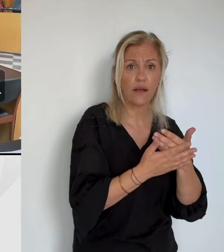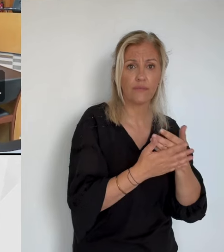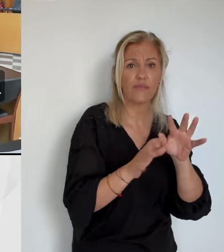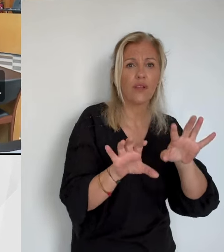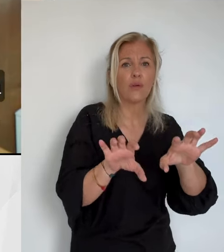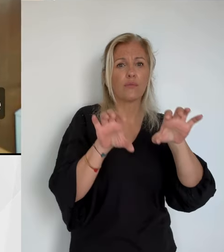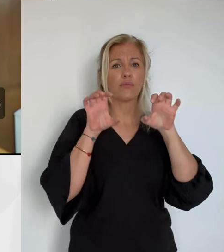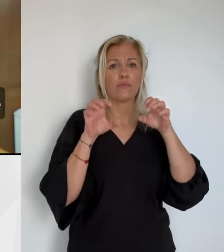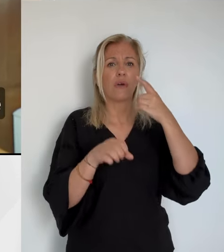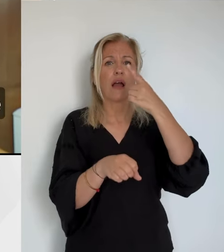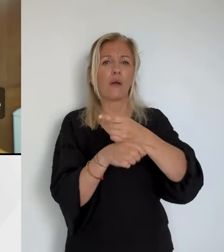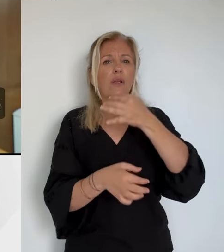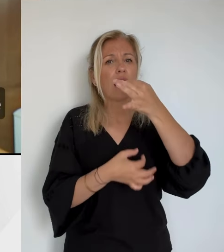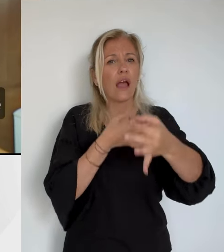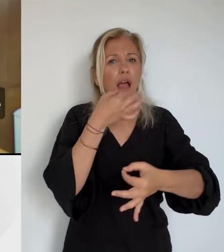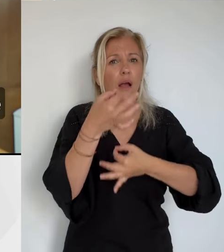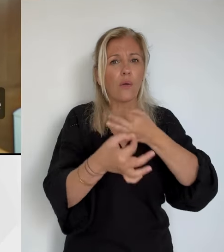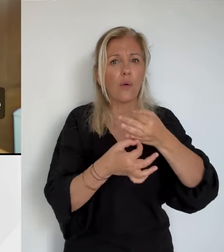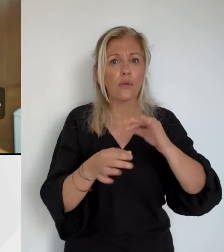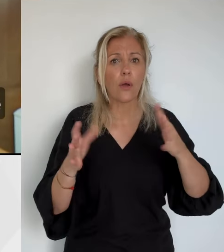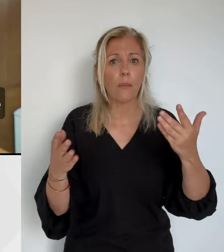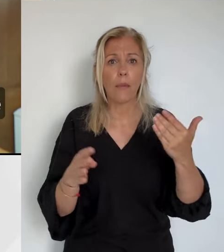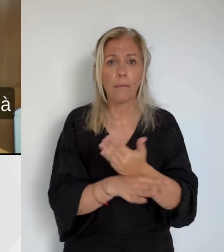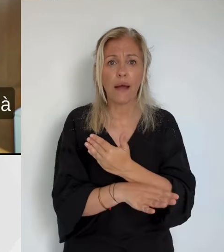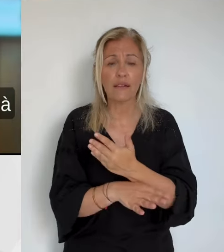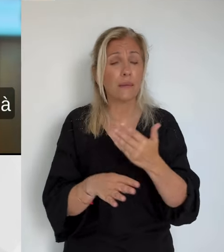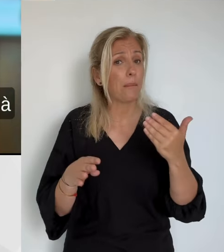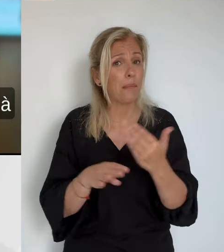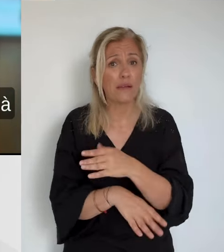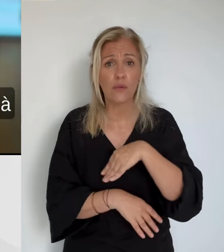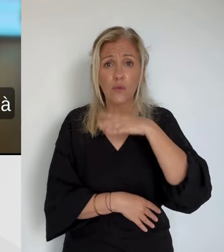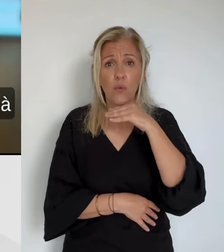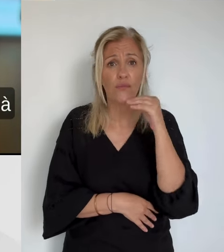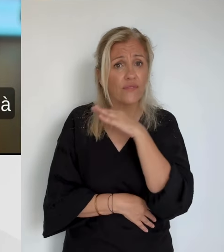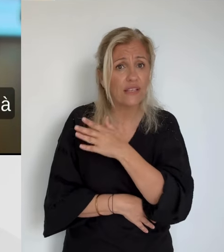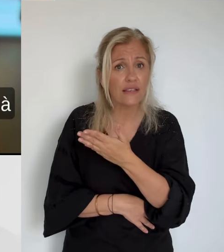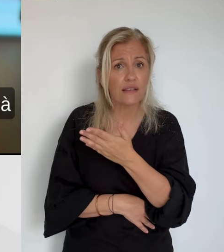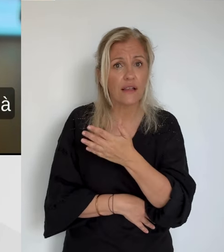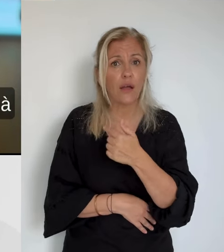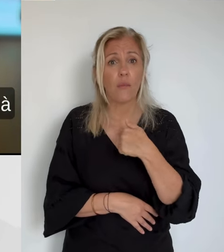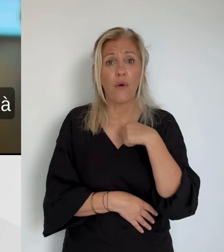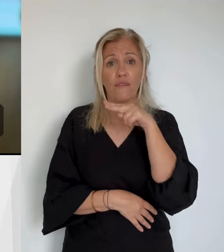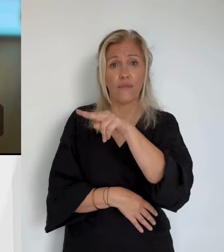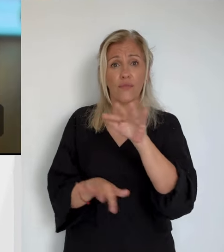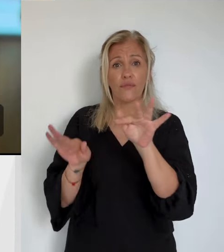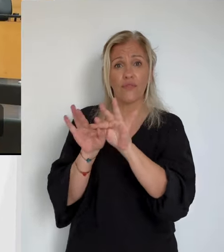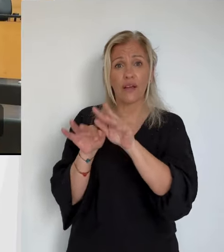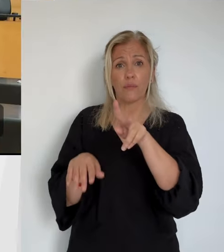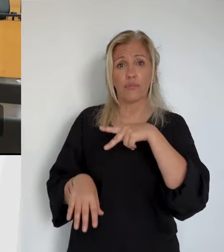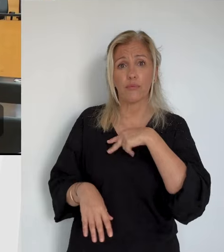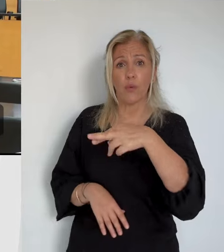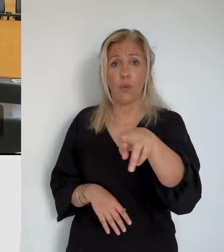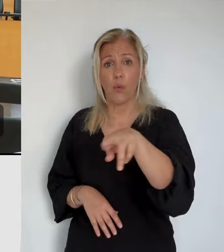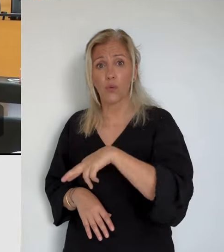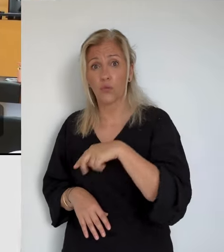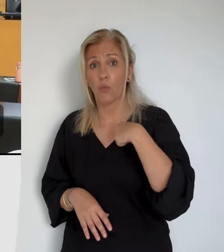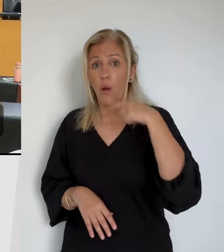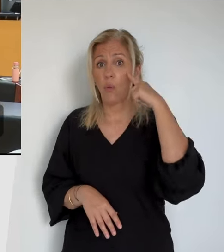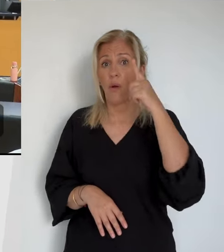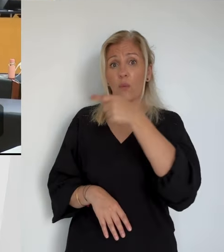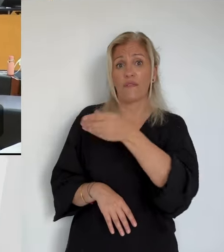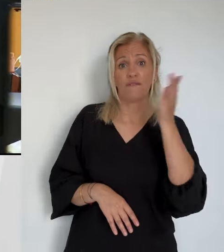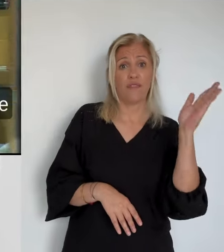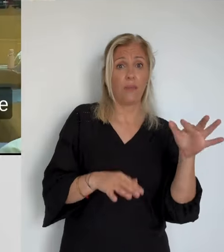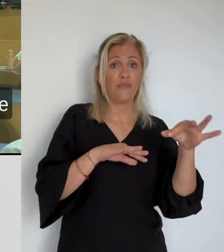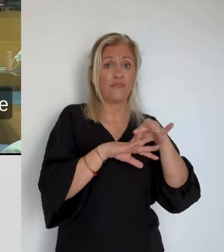effréné des événements. Ça panique quand il a vu son frère revenir vers son bungalow et s'en prendre à sa femme. Sa course, ses cris et le tir